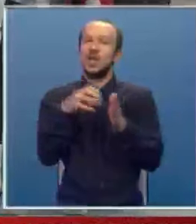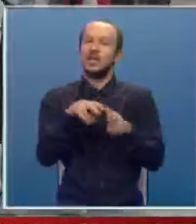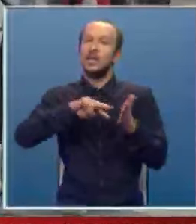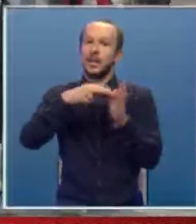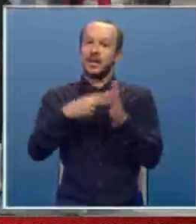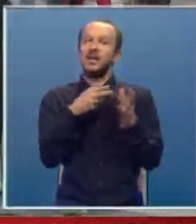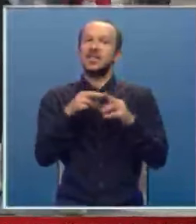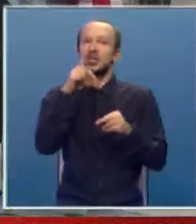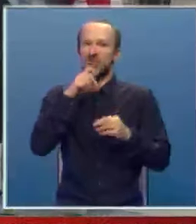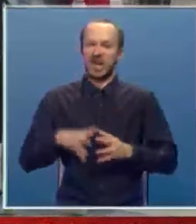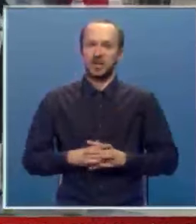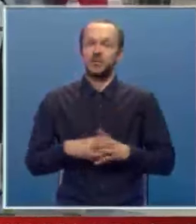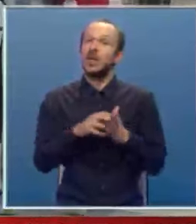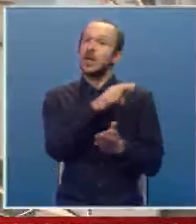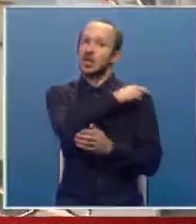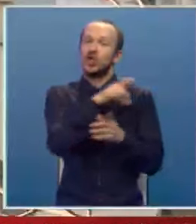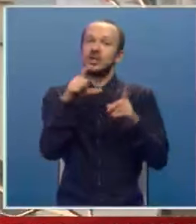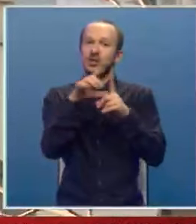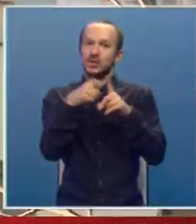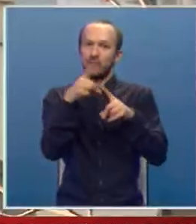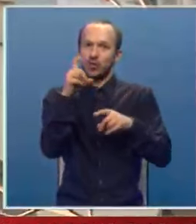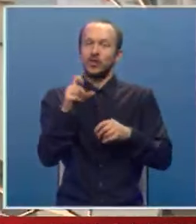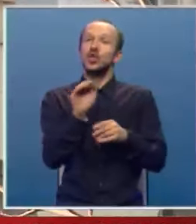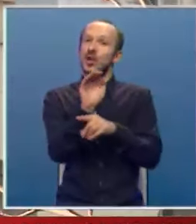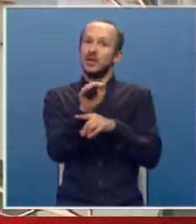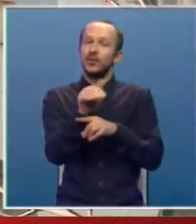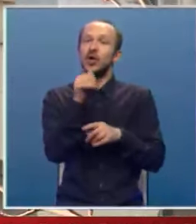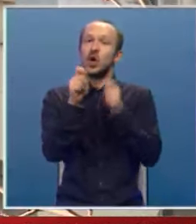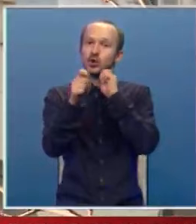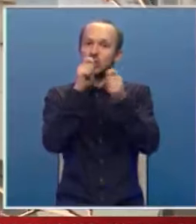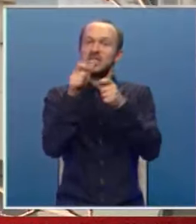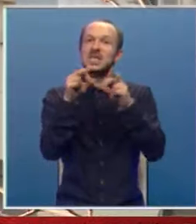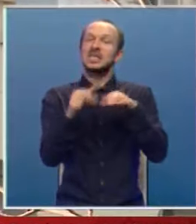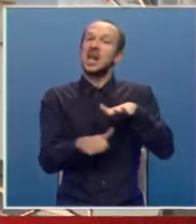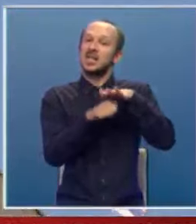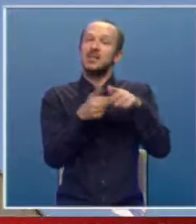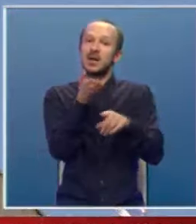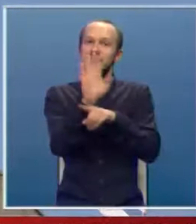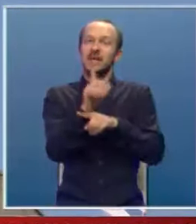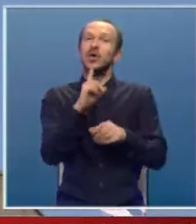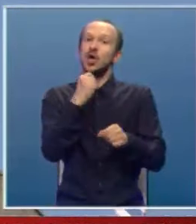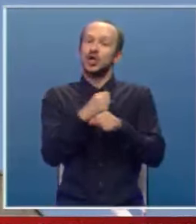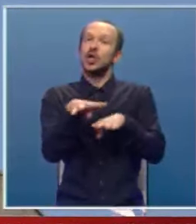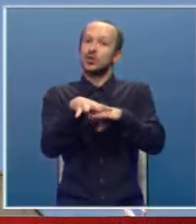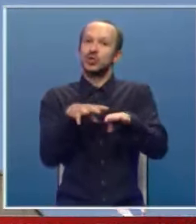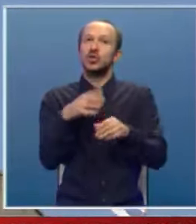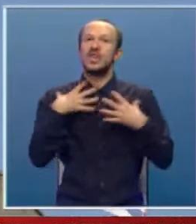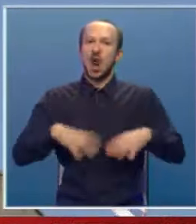planirana je za četvrtak. Gradonačelnik Draško Stanivuković najavio je konsultacije sa liderima stranaka koje čine skupštinsko tijelo.